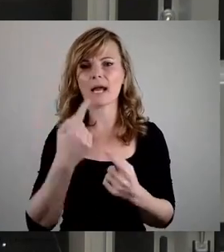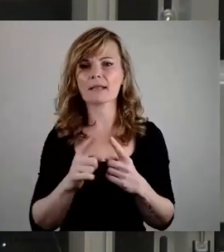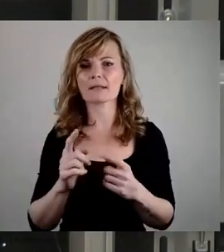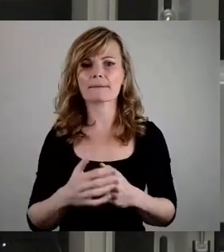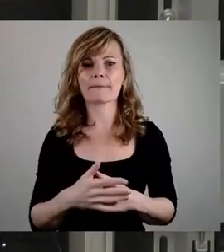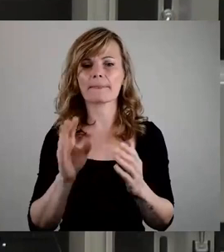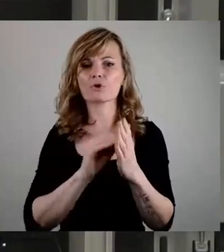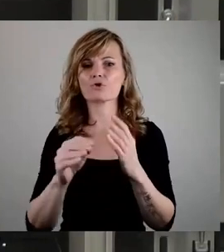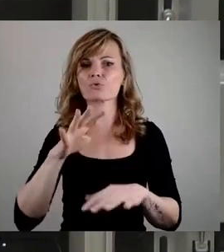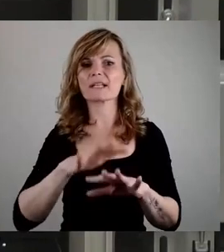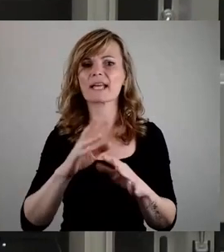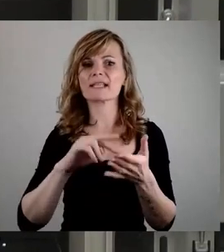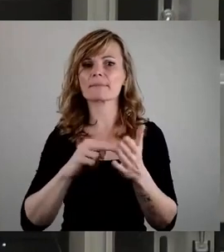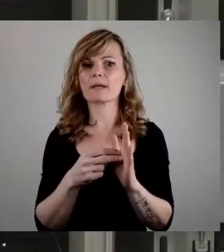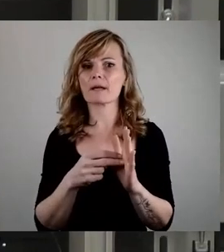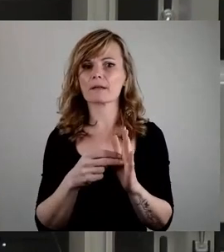Schulnetzplan.